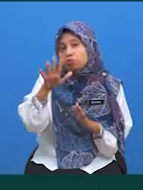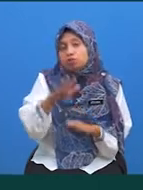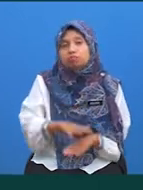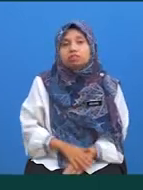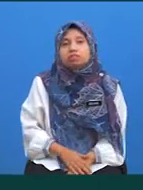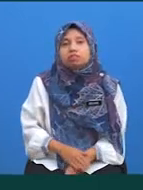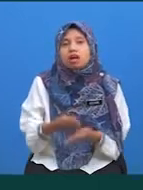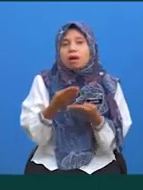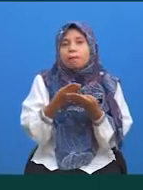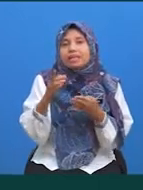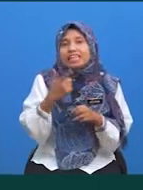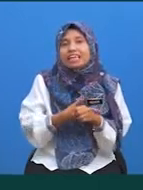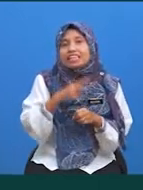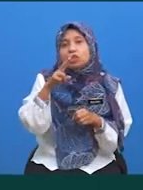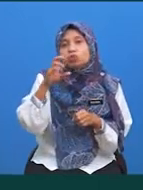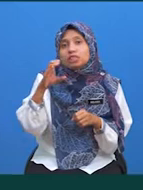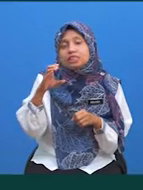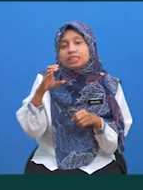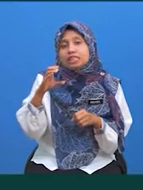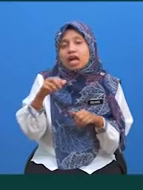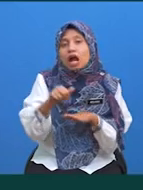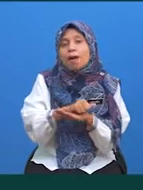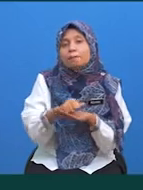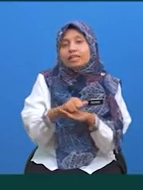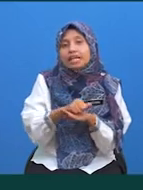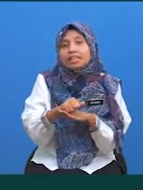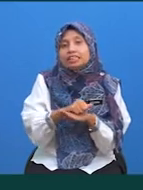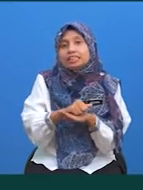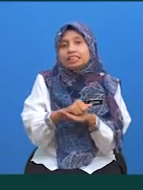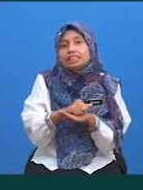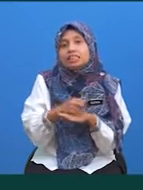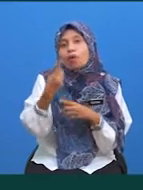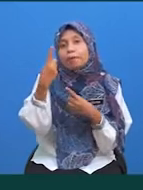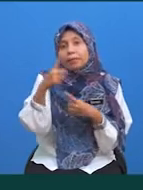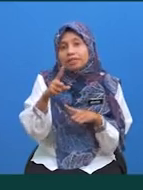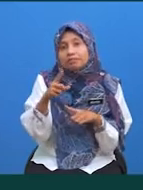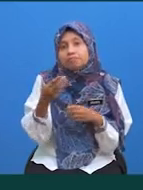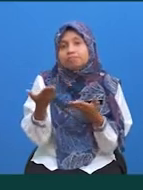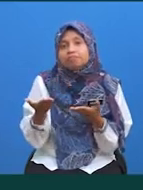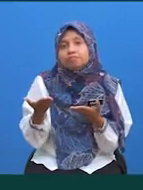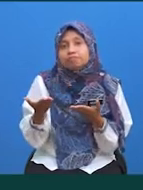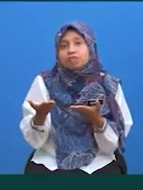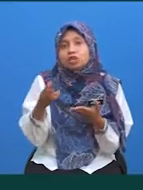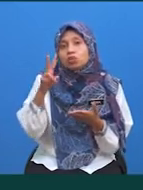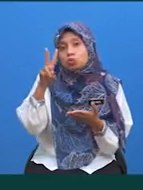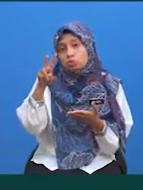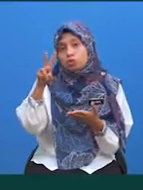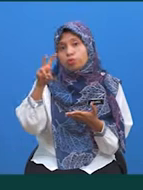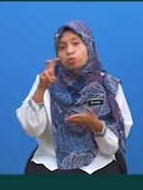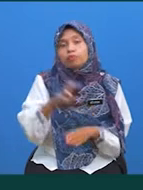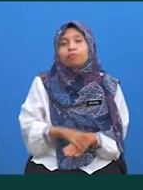Bagi latihan 2C, aplikasi pecah Jawapannya ialah 20